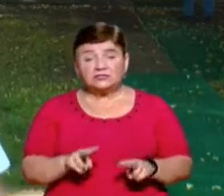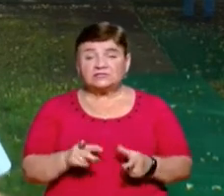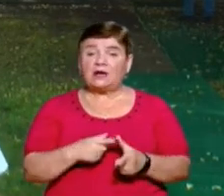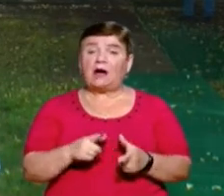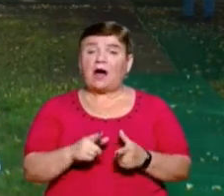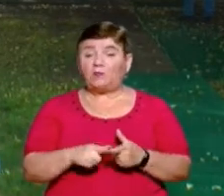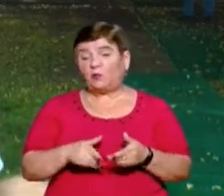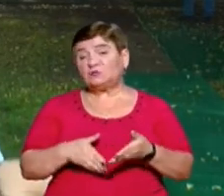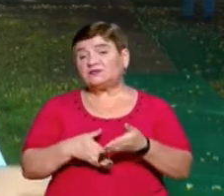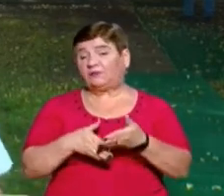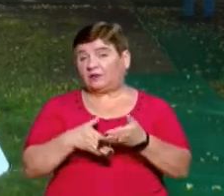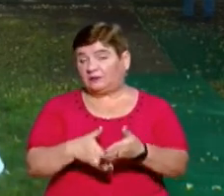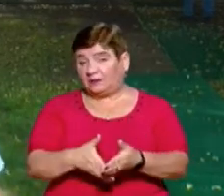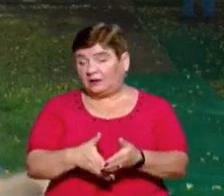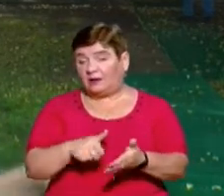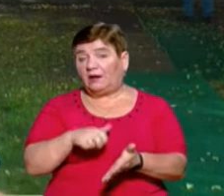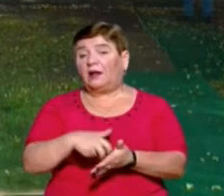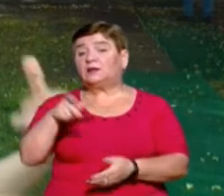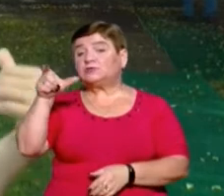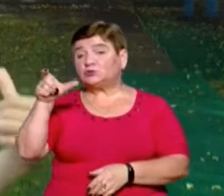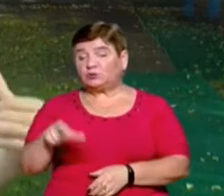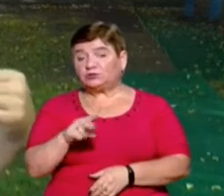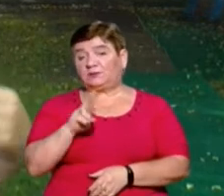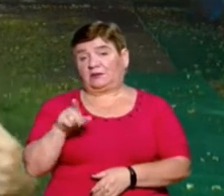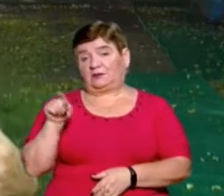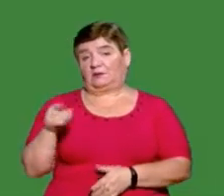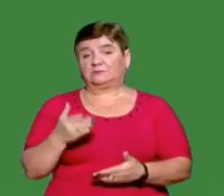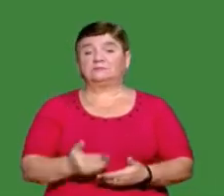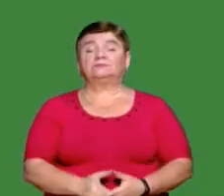завдяки листоношам екіпажу.